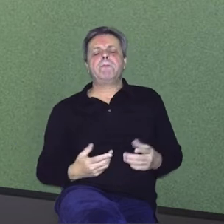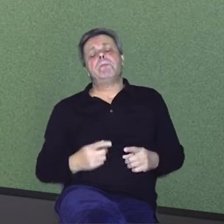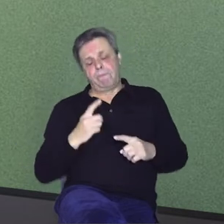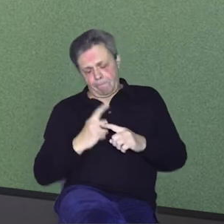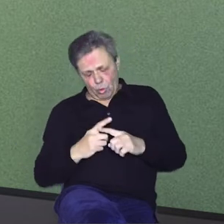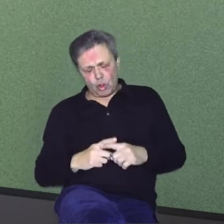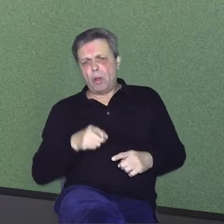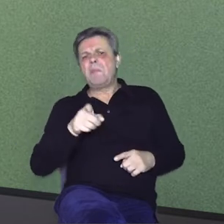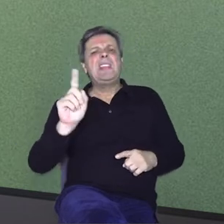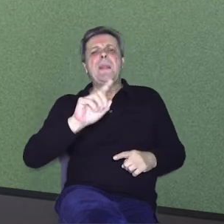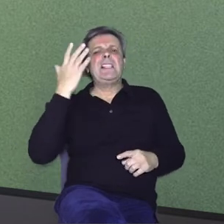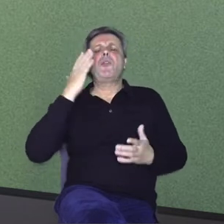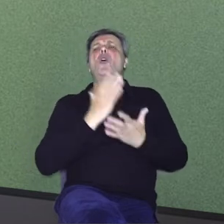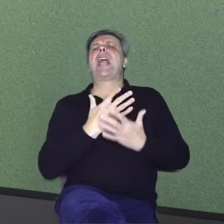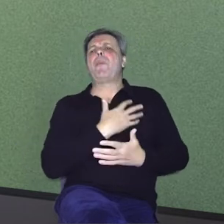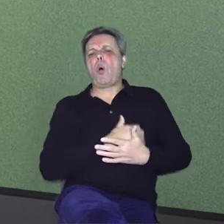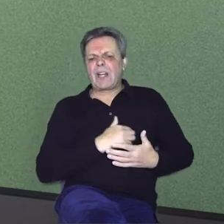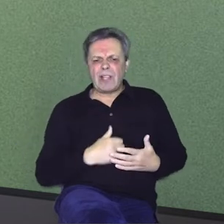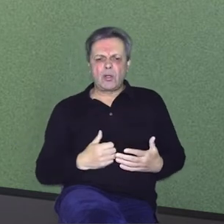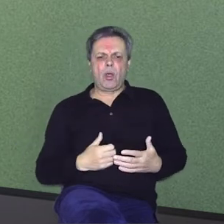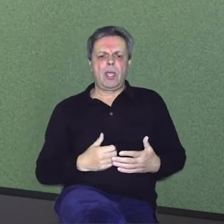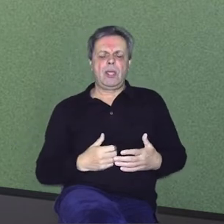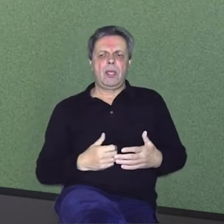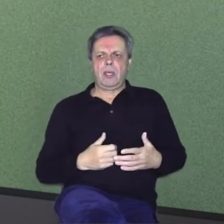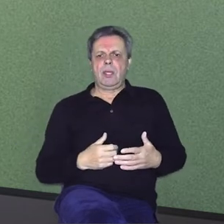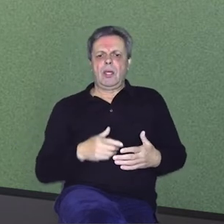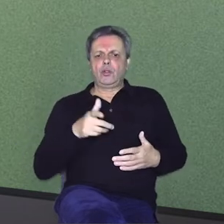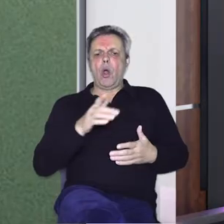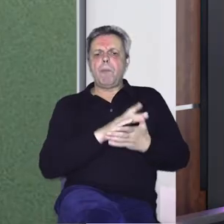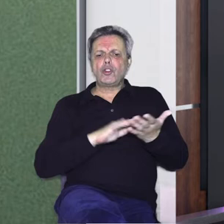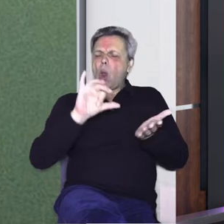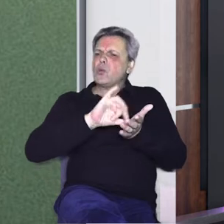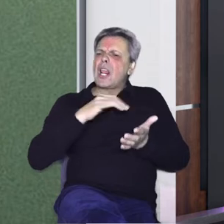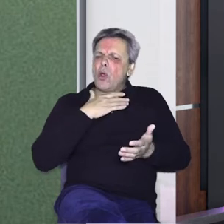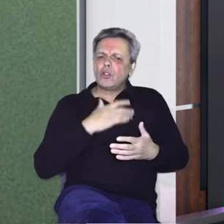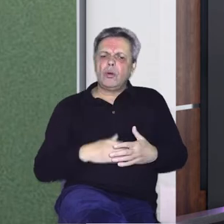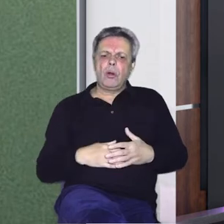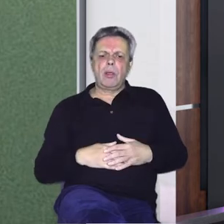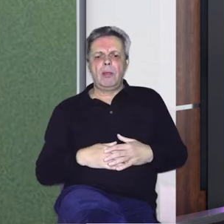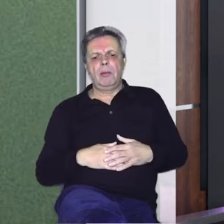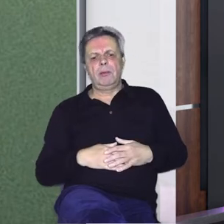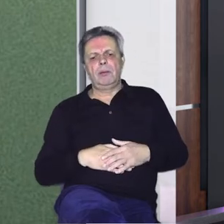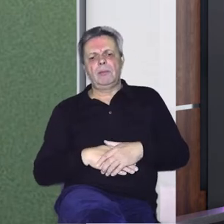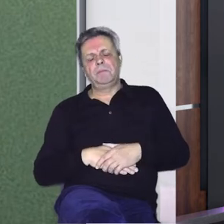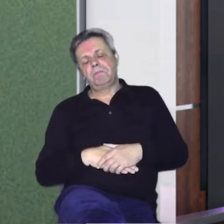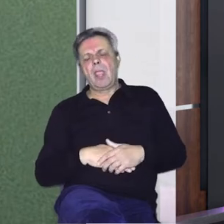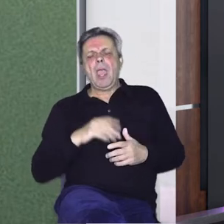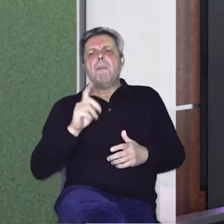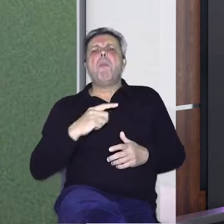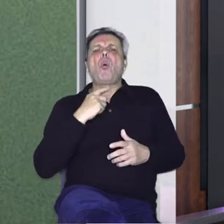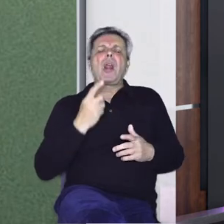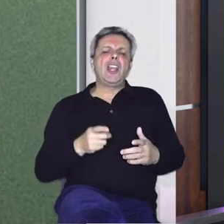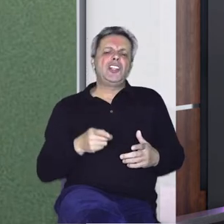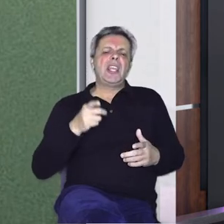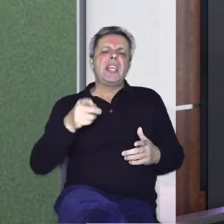Tako je. Nisi bio samo u Hrvatskoj, to je krenulo negdje u srednjoj školi, ta ljubav. Ili još tehnička... Pa, mogao bi